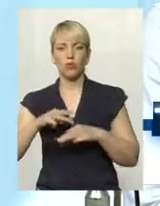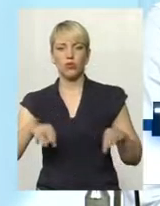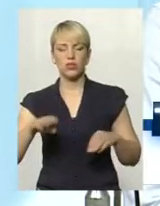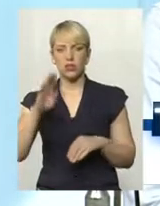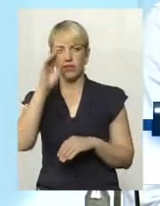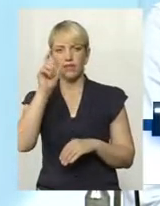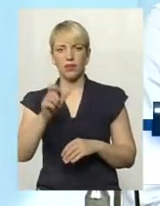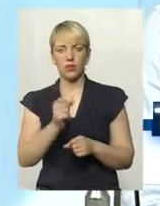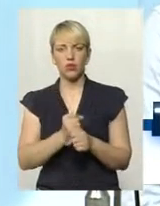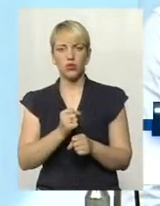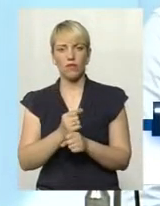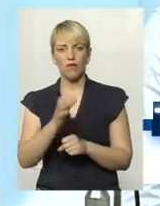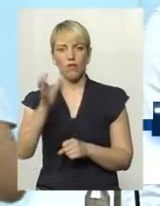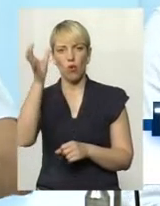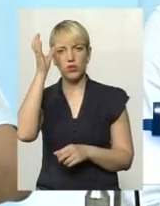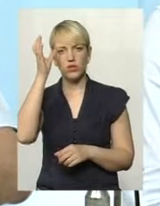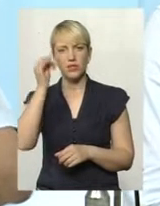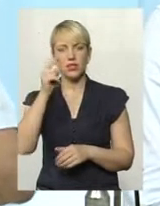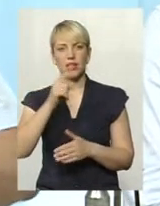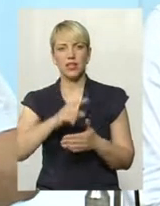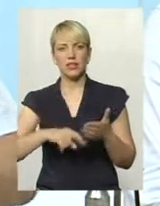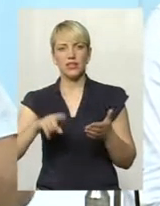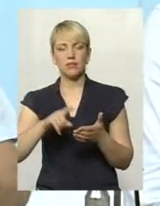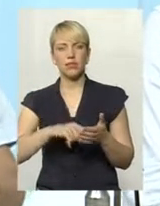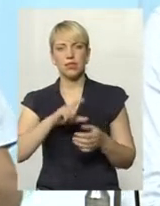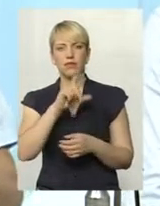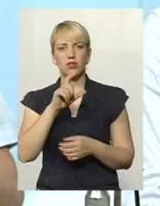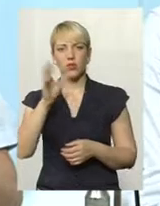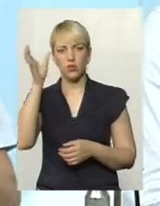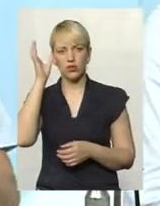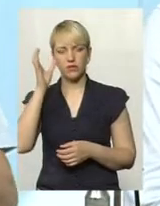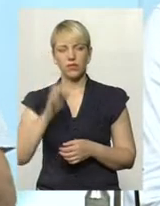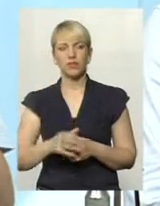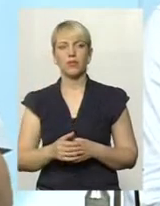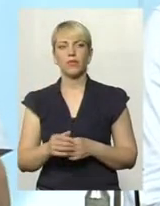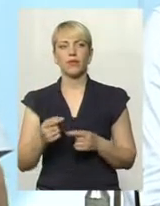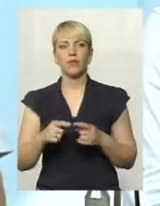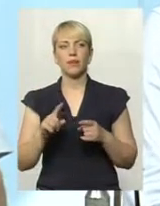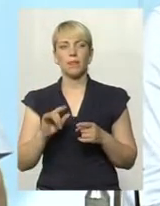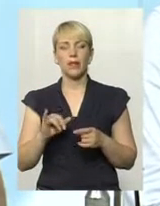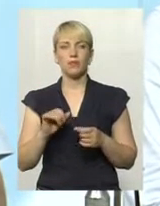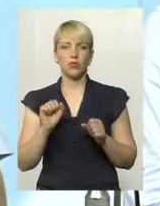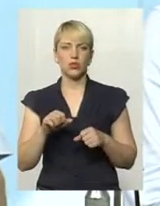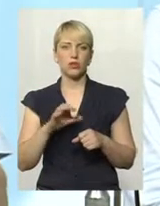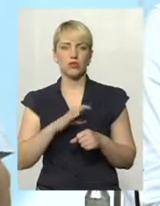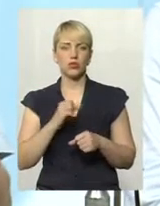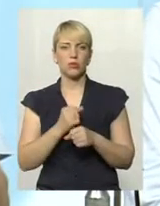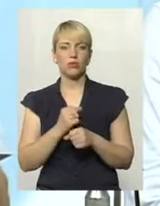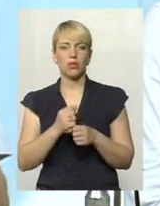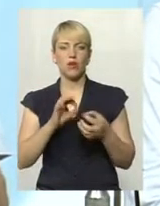майже списав його з освіти і, тому що в спорті не можна було зробити, зробив Олімпійський урок.